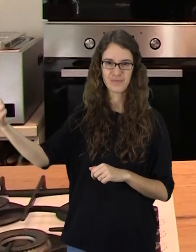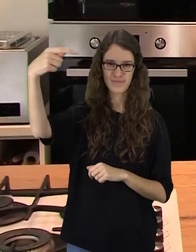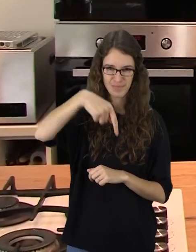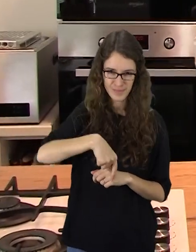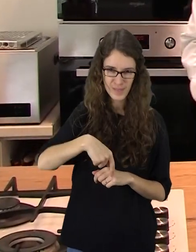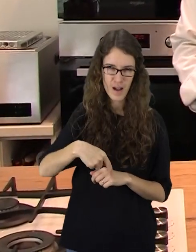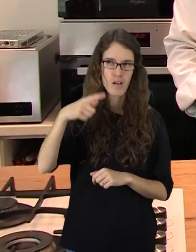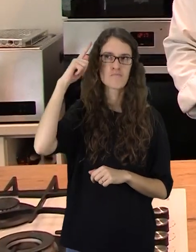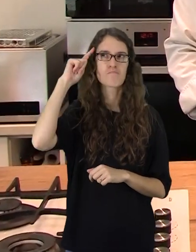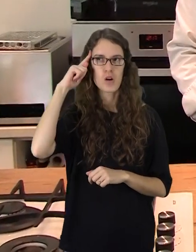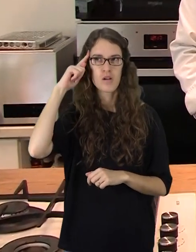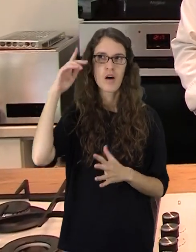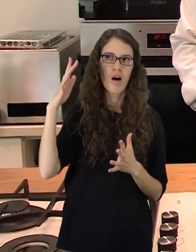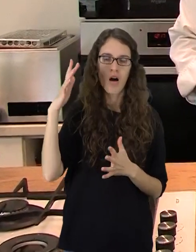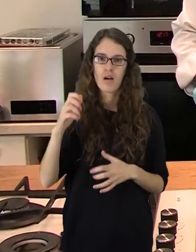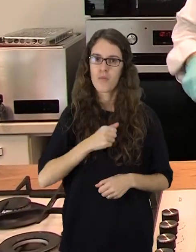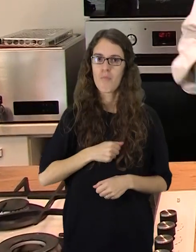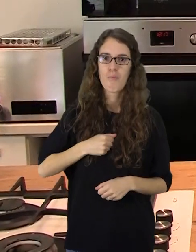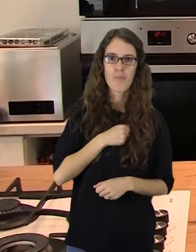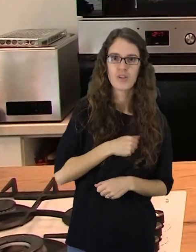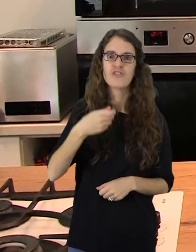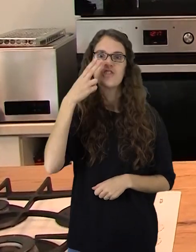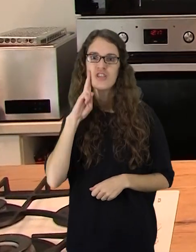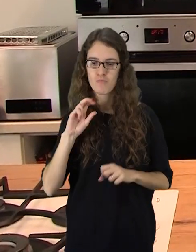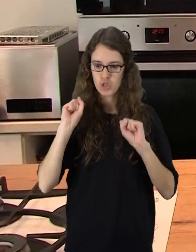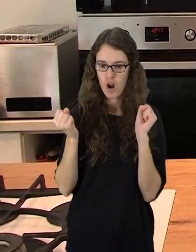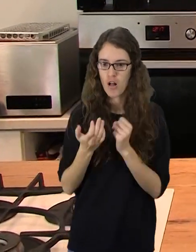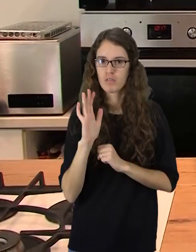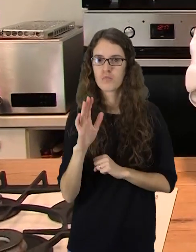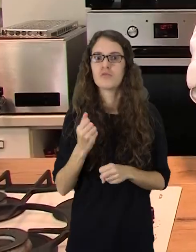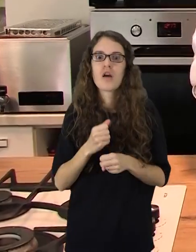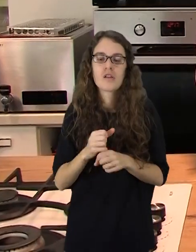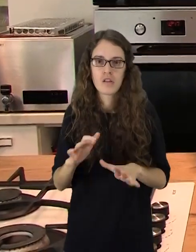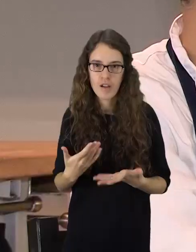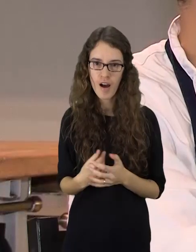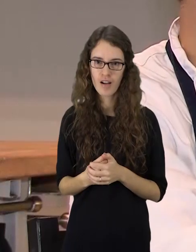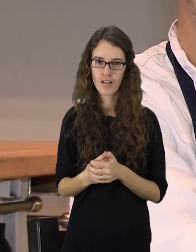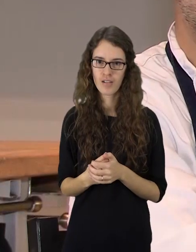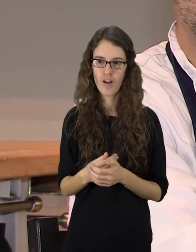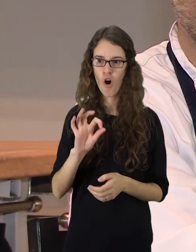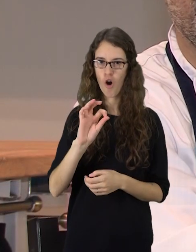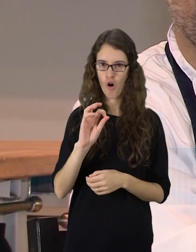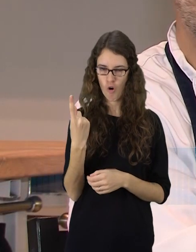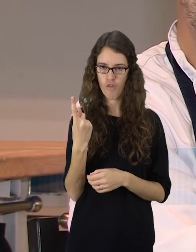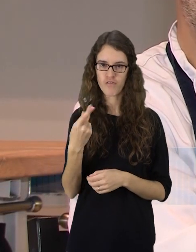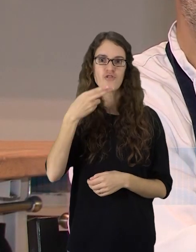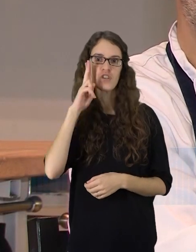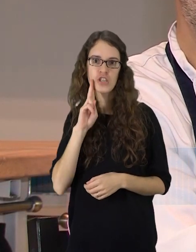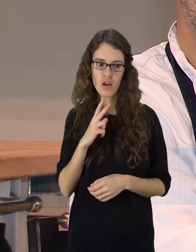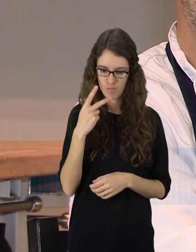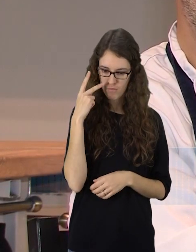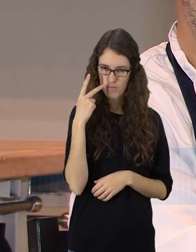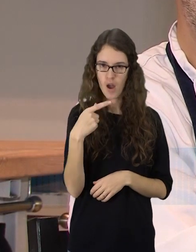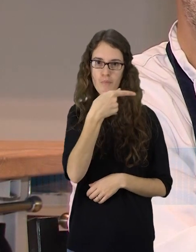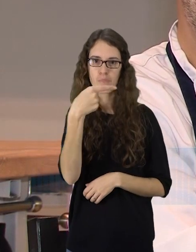vienintelę baimį, kaip reikės iškesti lietuvišką žiemą. Pirmą kartą žiūrėjau per langį, minus dviesimt penki, oj, dieve, kaip